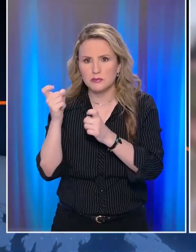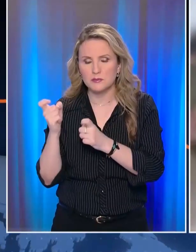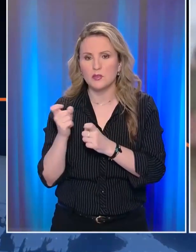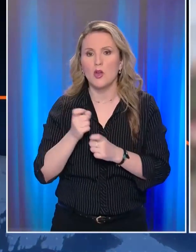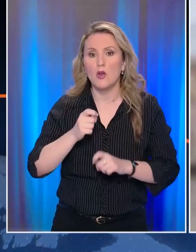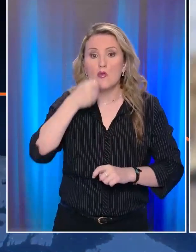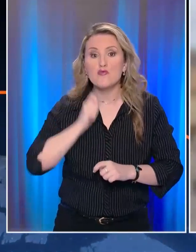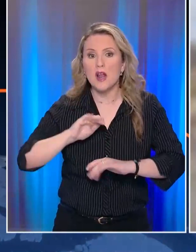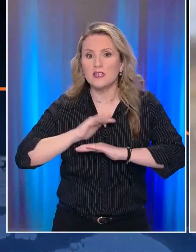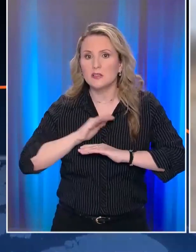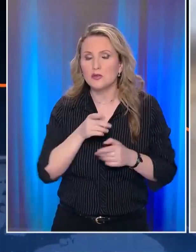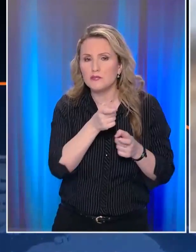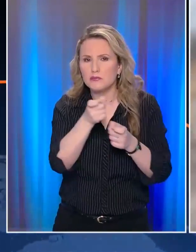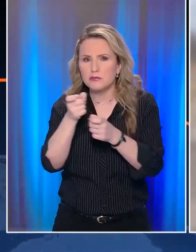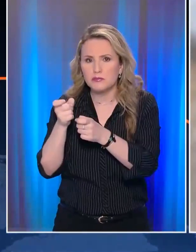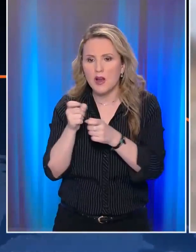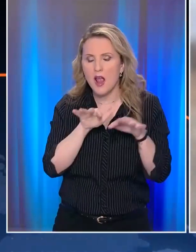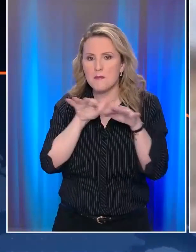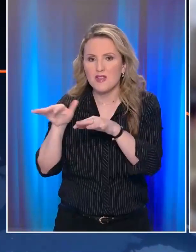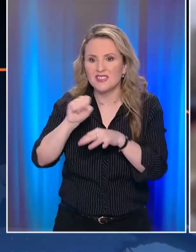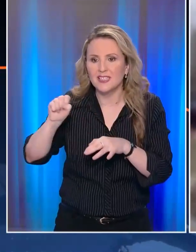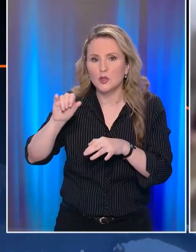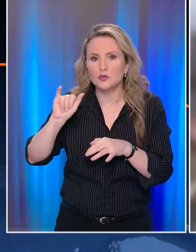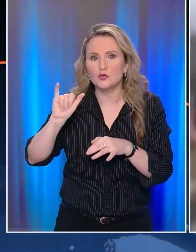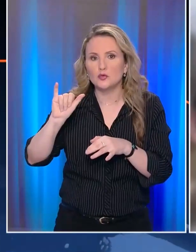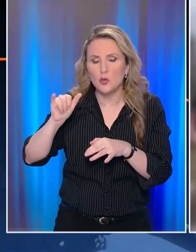Ουκρανοί στρατιώτες επιτίθενται σε ρωσικές θέσεις στο Σούμι